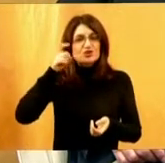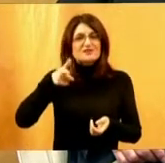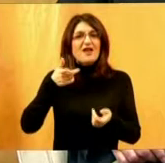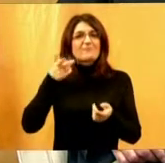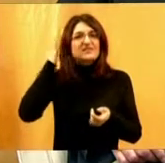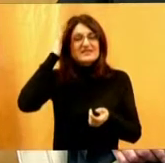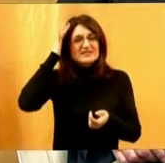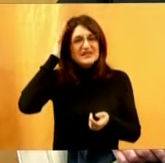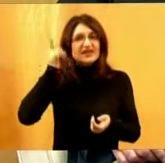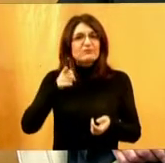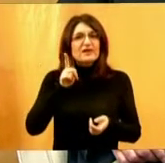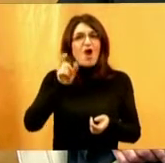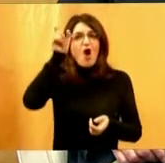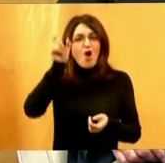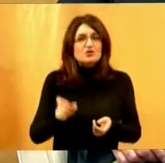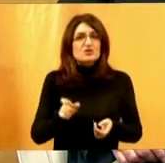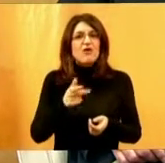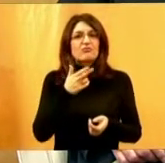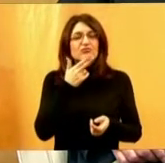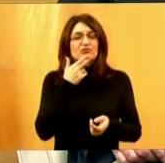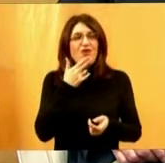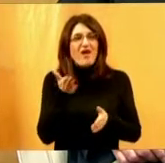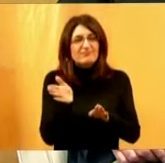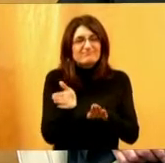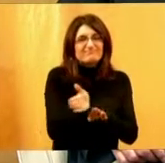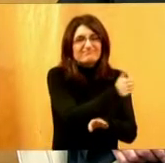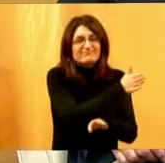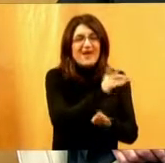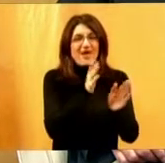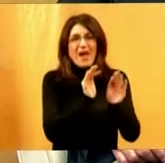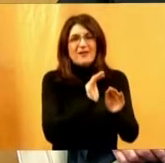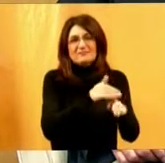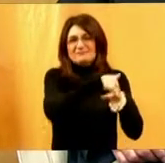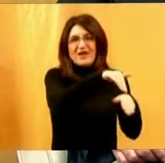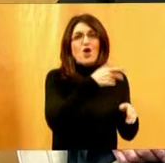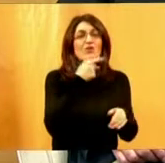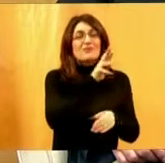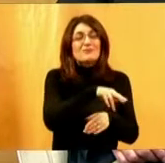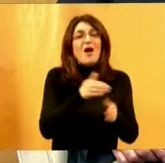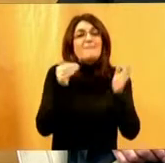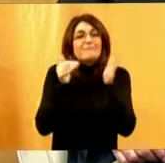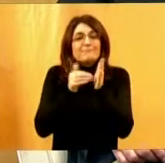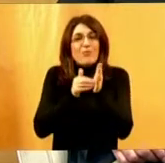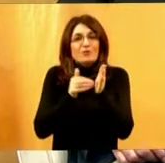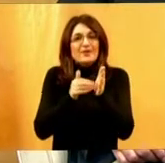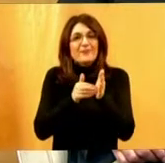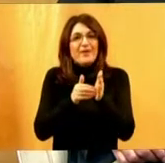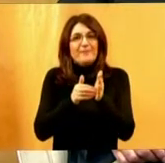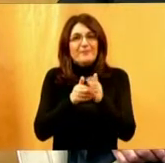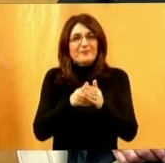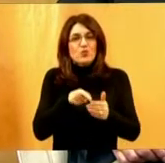i osobe koje su marginalizirane i koje imaju dodatne potrebe u